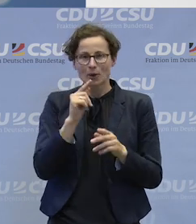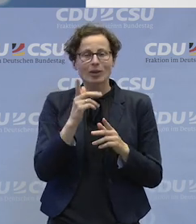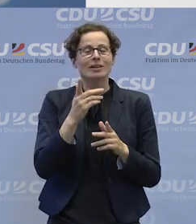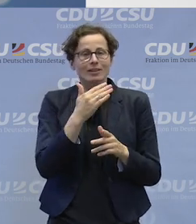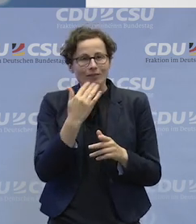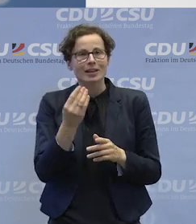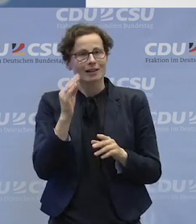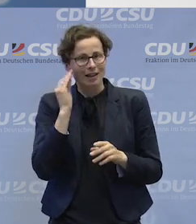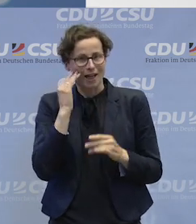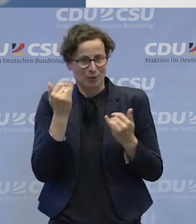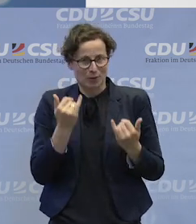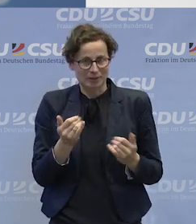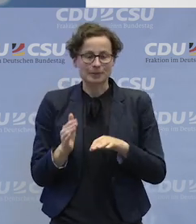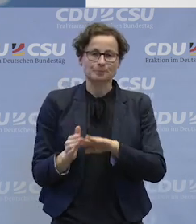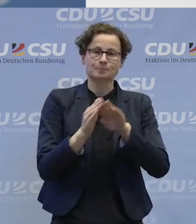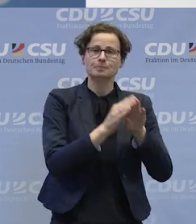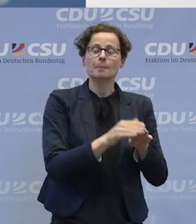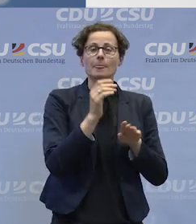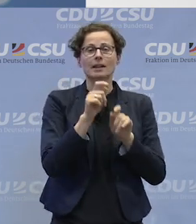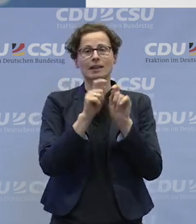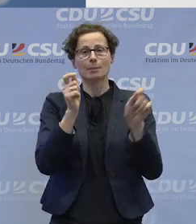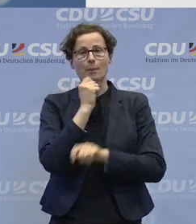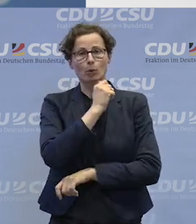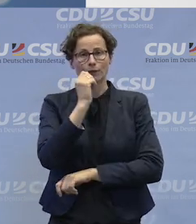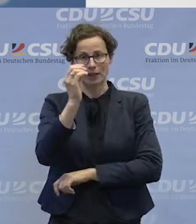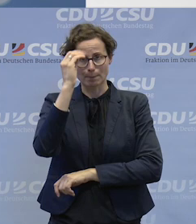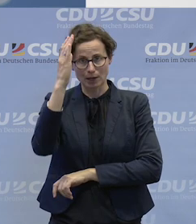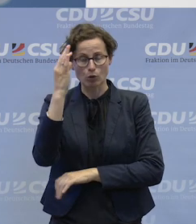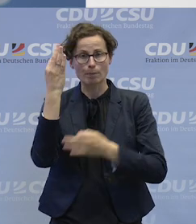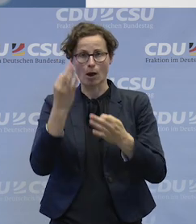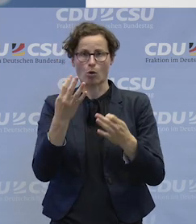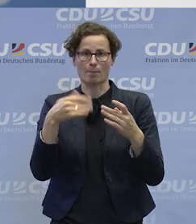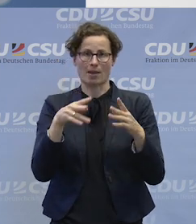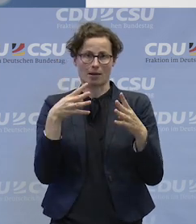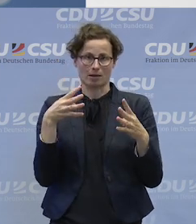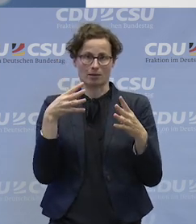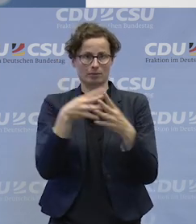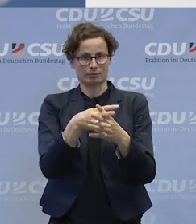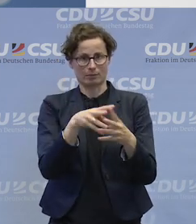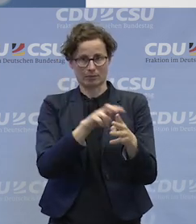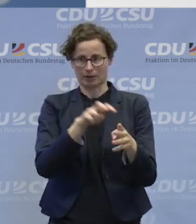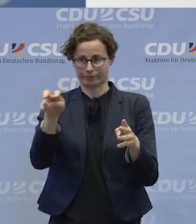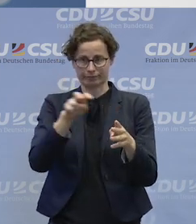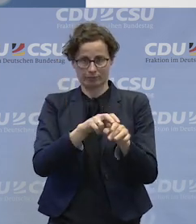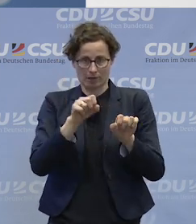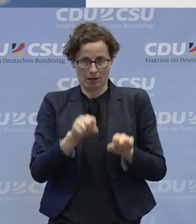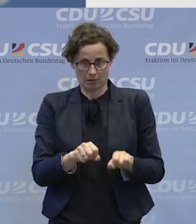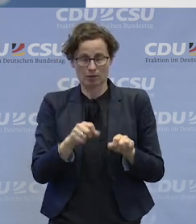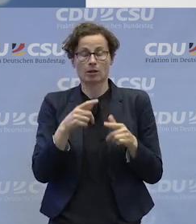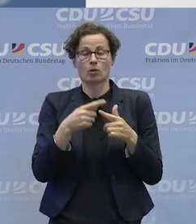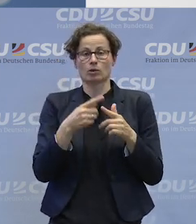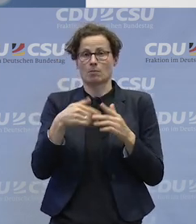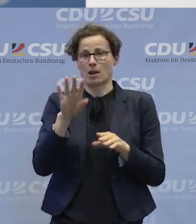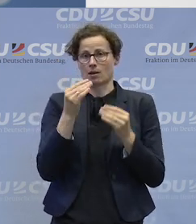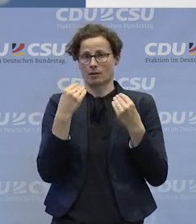Bei der beruflichen Bildung, wir brauchen mehr Durchlässigkeit und mehr Qualität. Und ich finde dieses Beispiel, das wir gehört hatten, mit